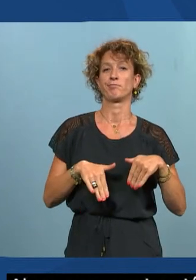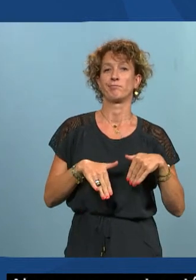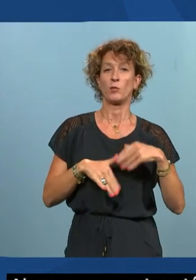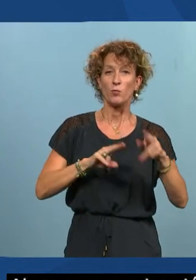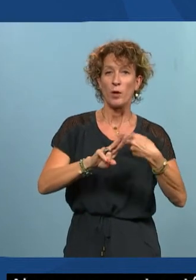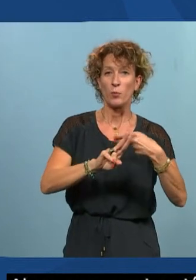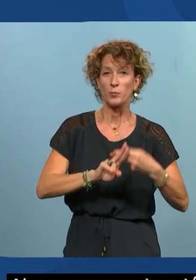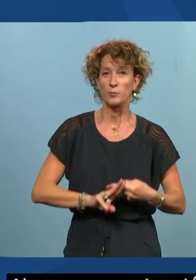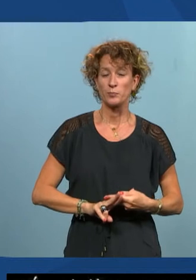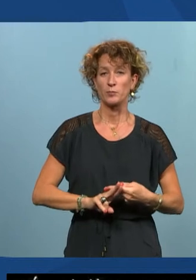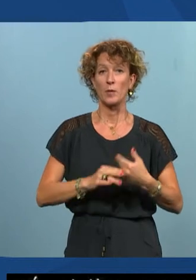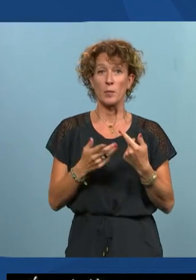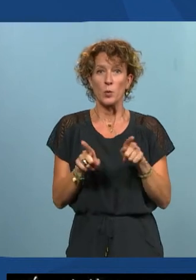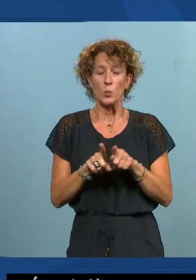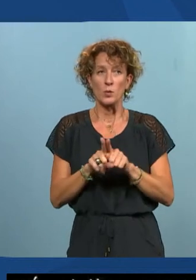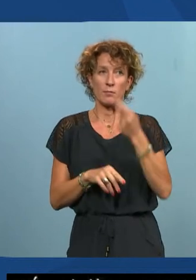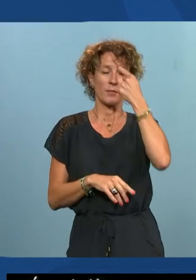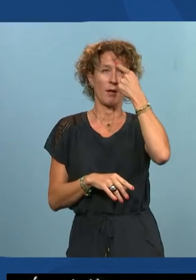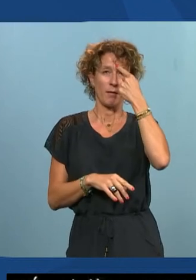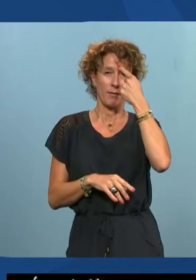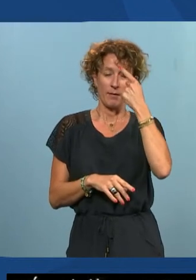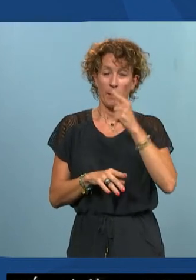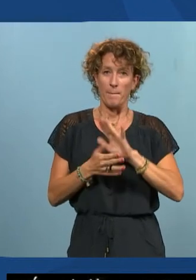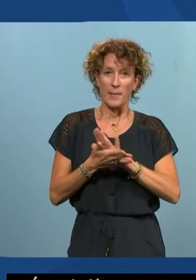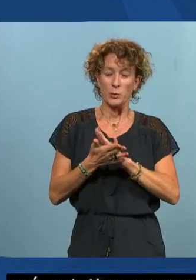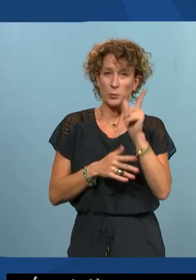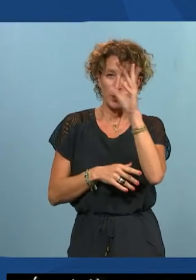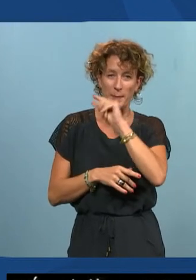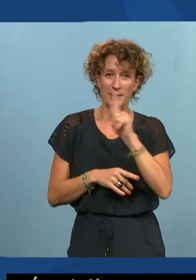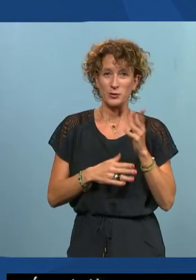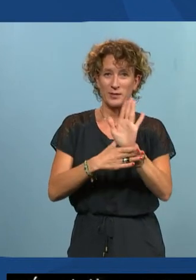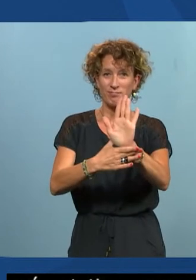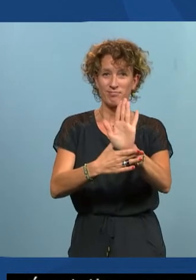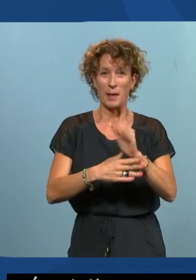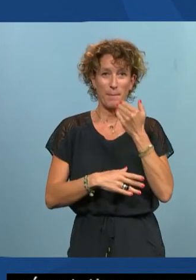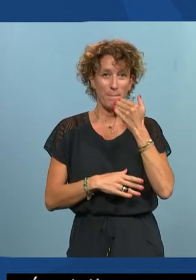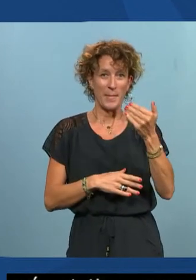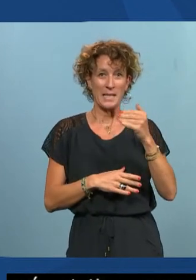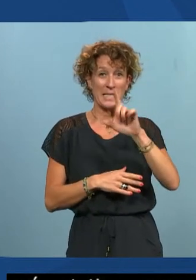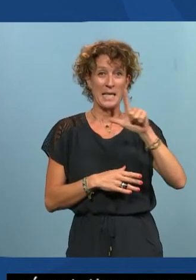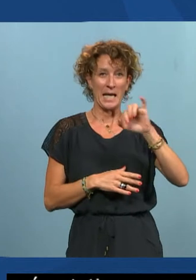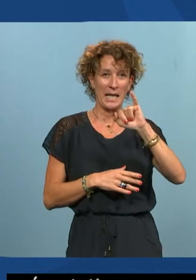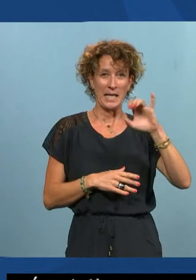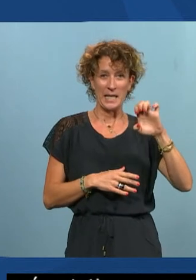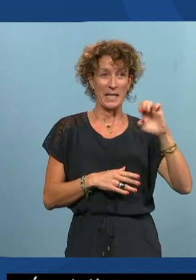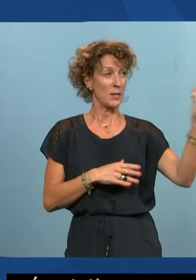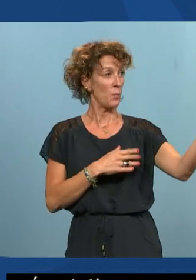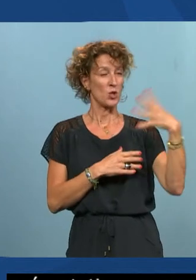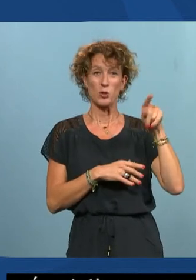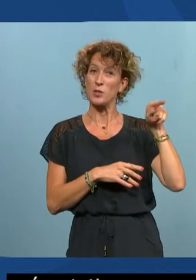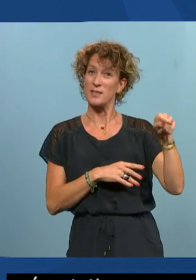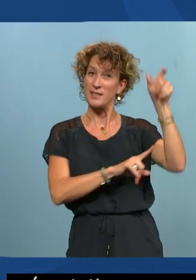et puis j'ai réalisé une chose que je ne me suis pas présentée alors merci à Élie d'être mon projectionniste puisque c'est lui maintenant qui va